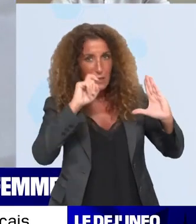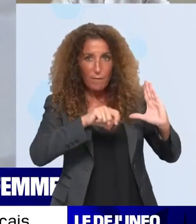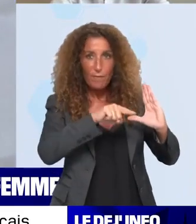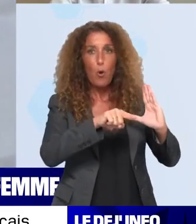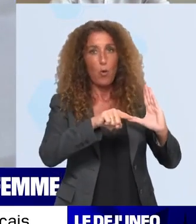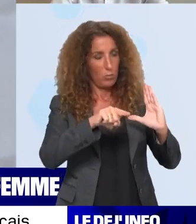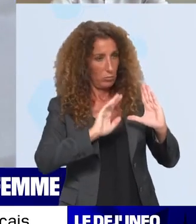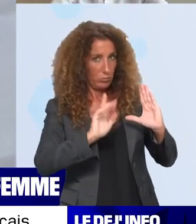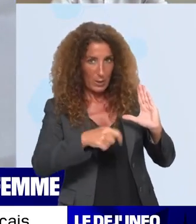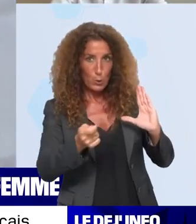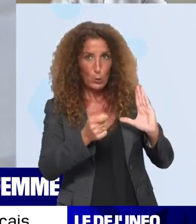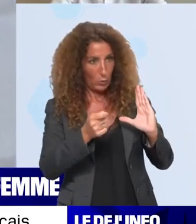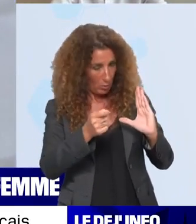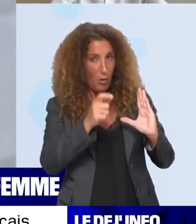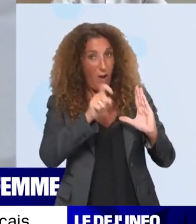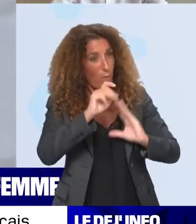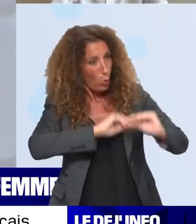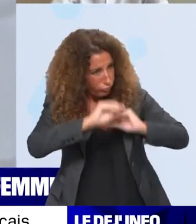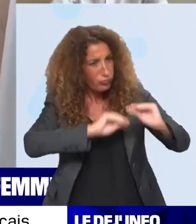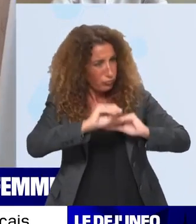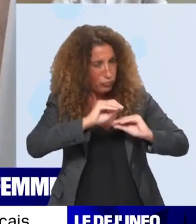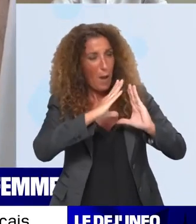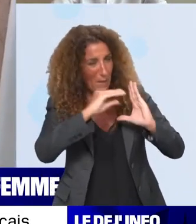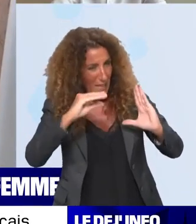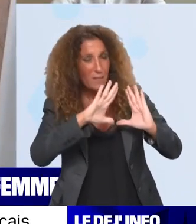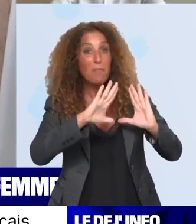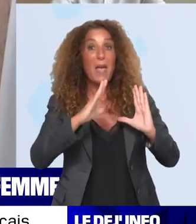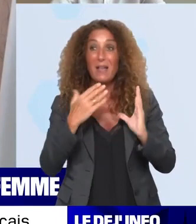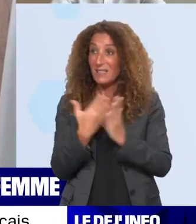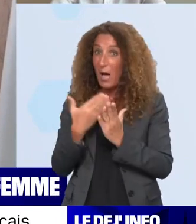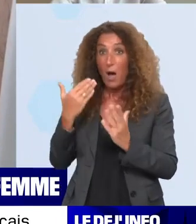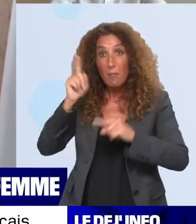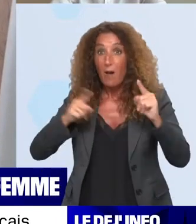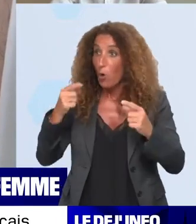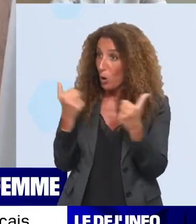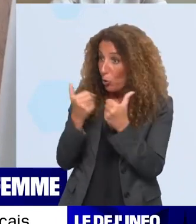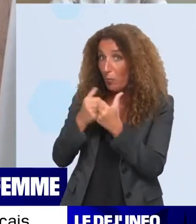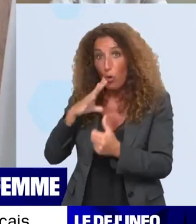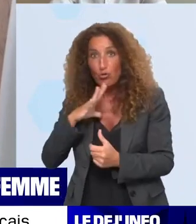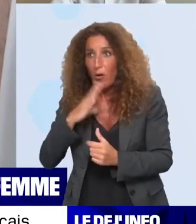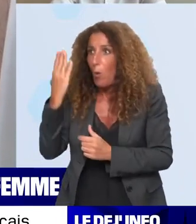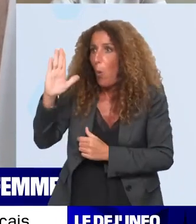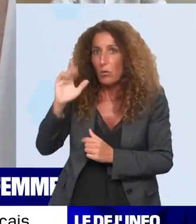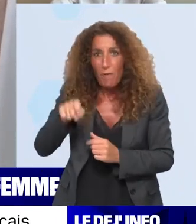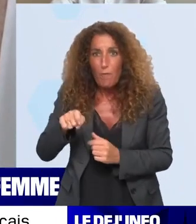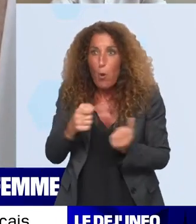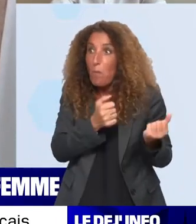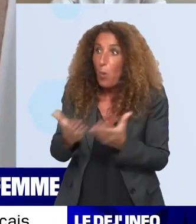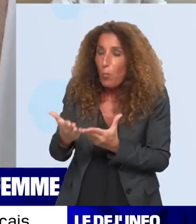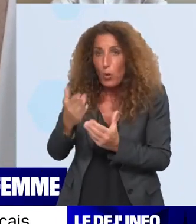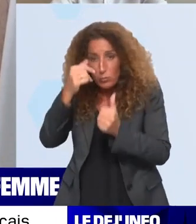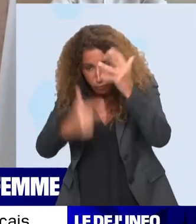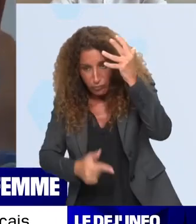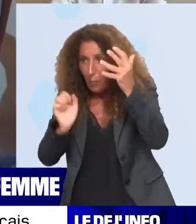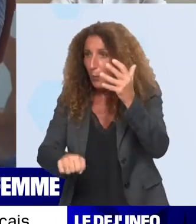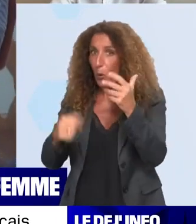culture palliative. Mais ça ne répond pas à toutes les demandes. Et aujourd'hui, il faut savoir écouter tout ce qui est proposé, tout ce qui est